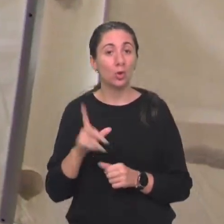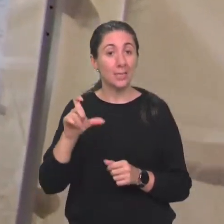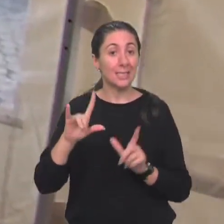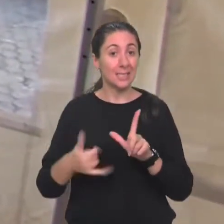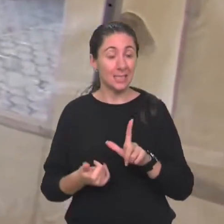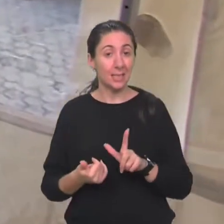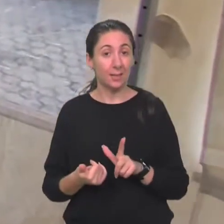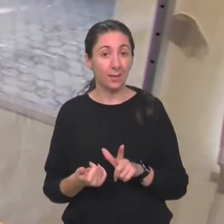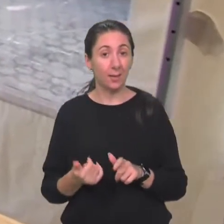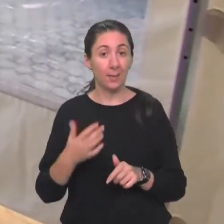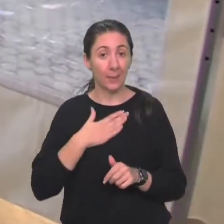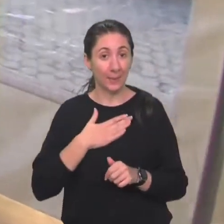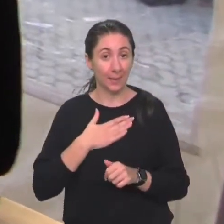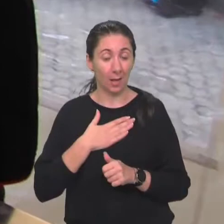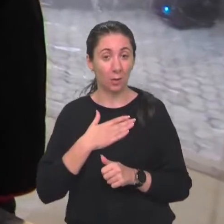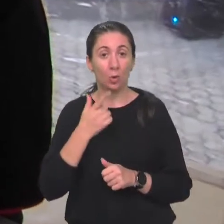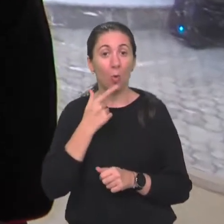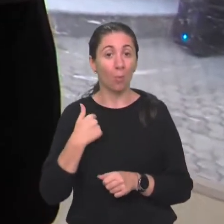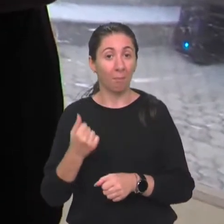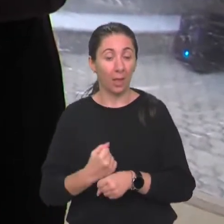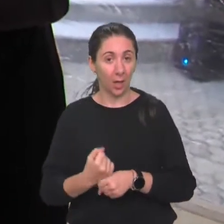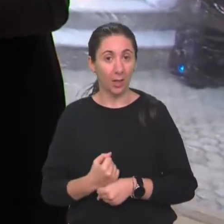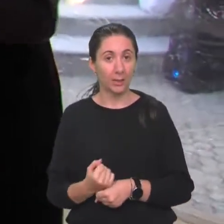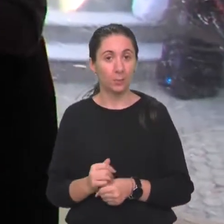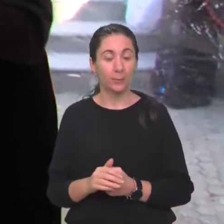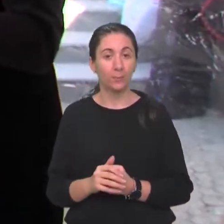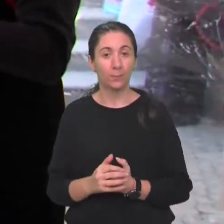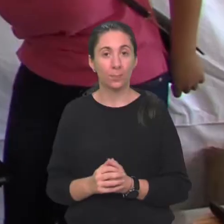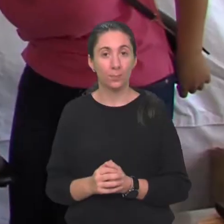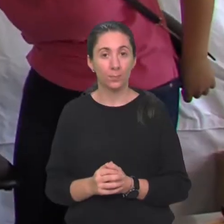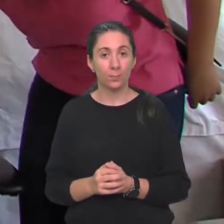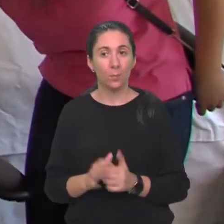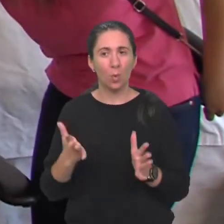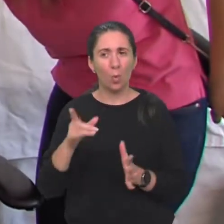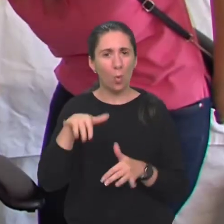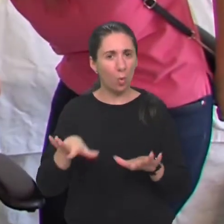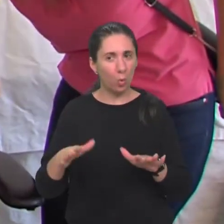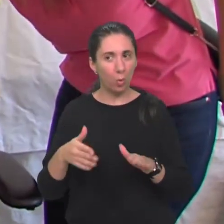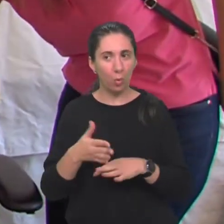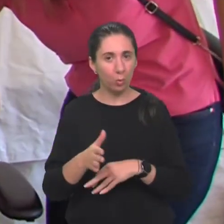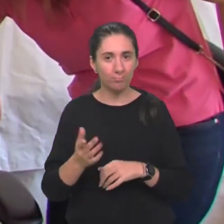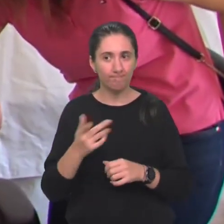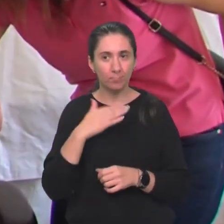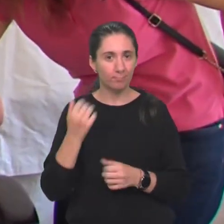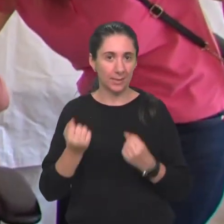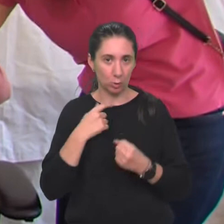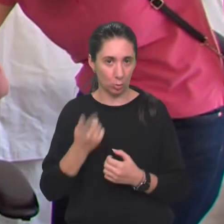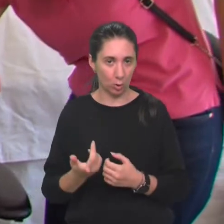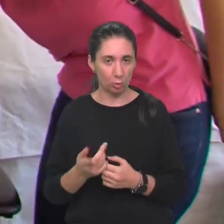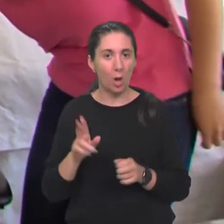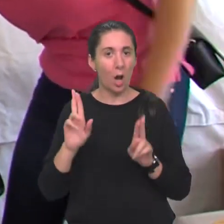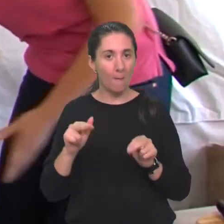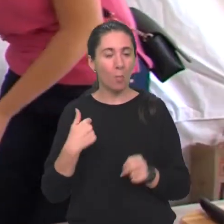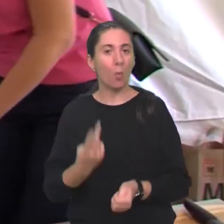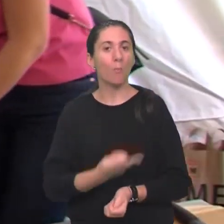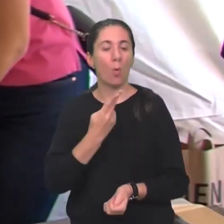cilj naš koji mi radimo. Koliko je ljudi prošlo, teško je reći, ali mogu se